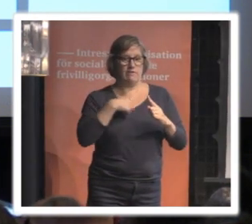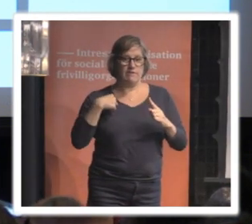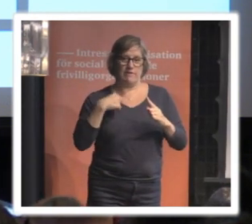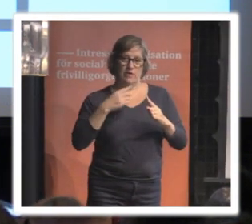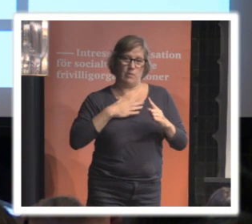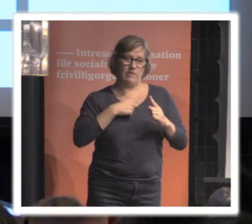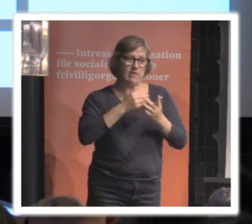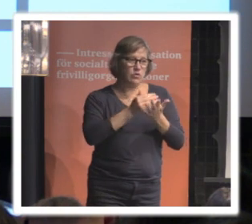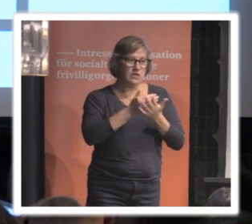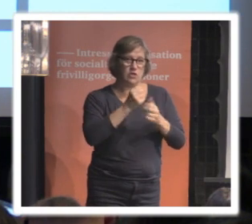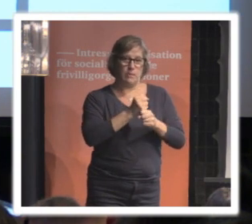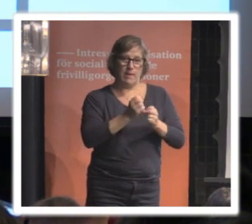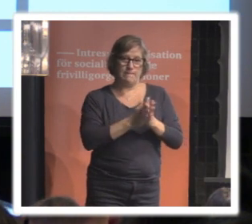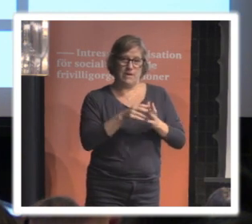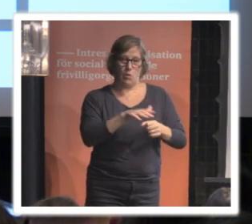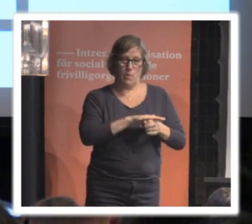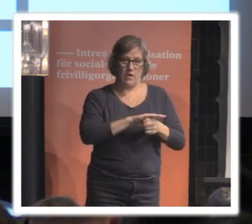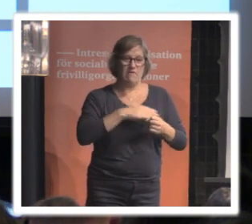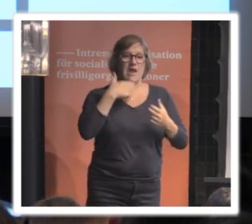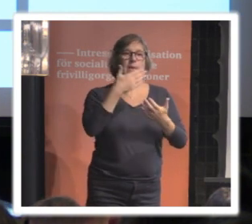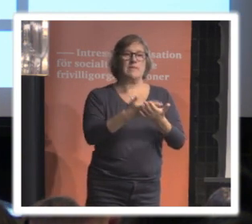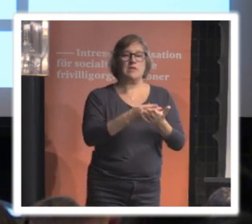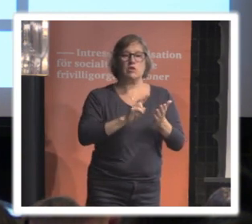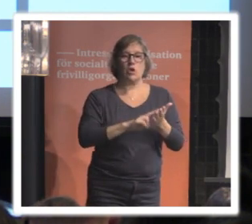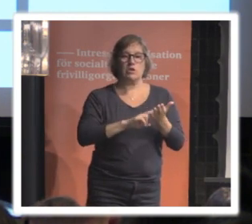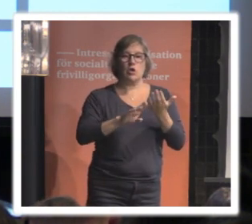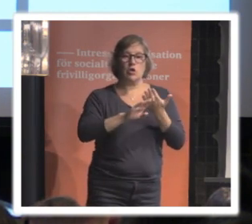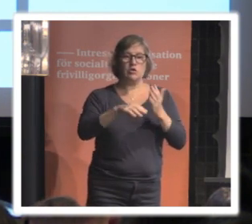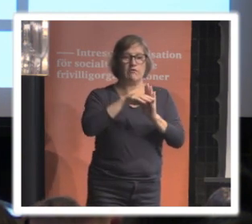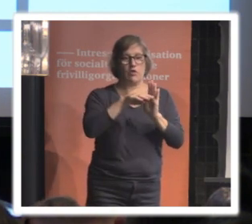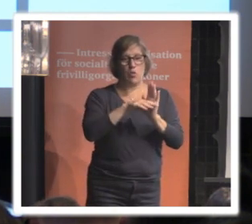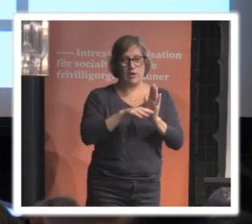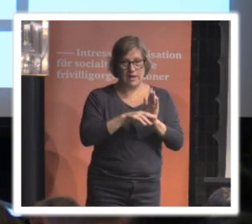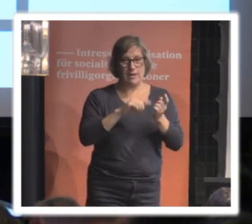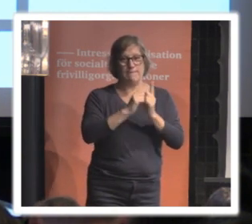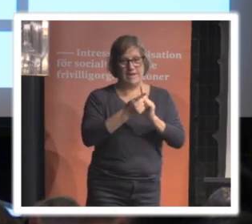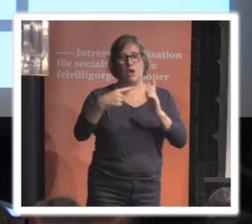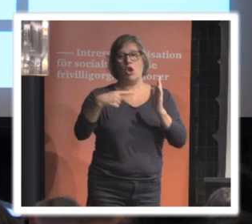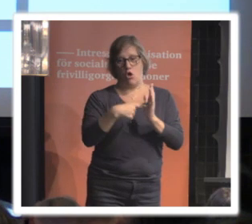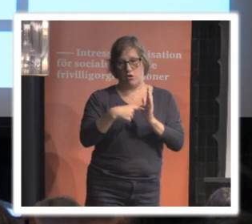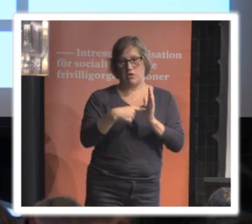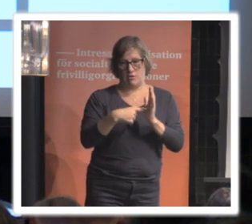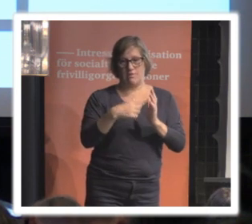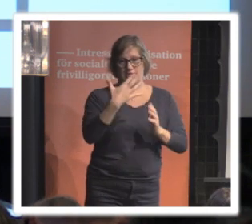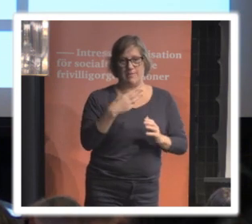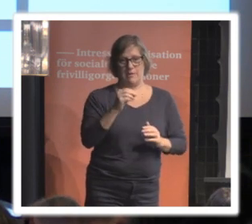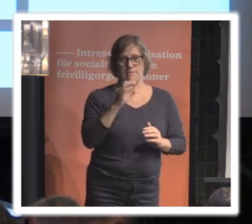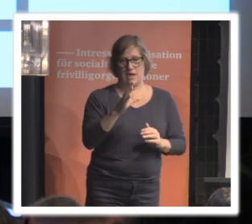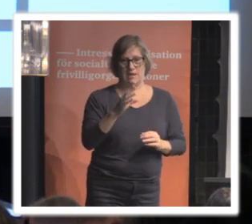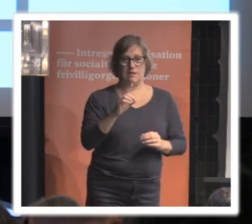under året, fram tills dataskyddsförordningen går i laga kraft 25 maj nästa år.